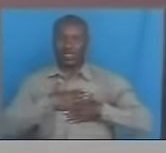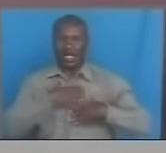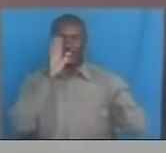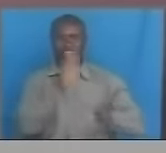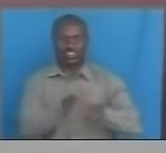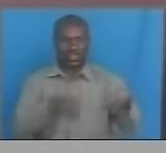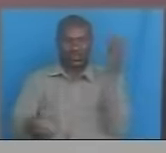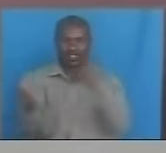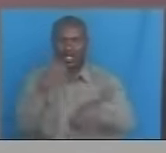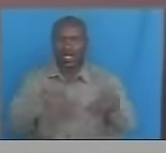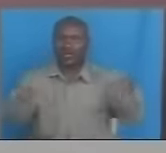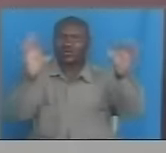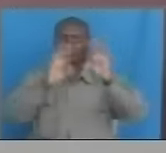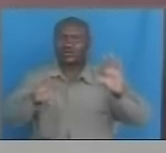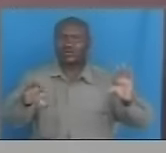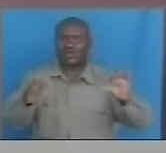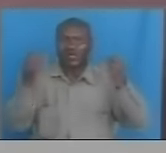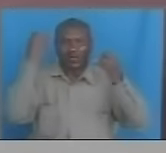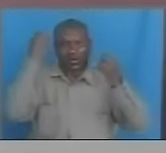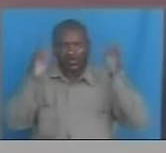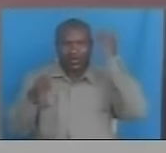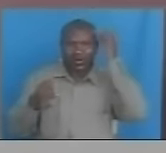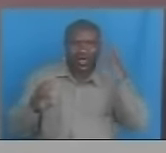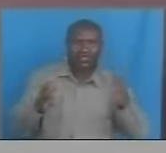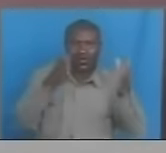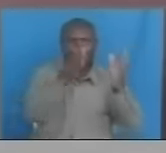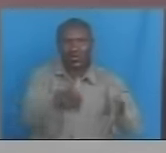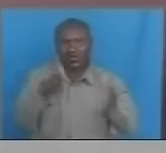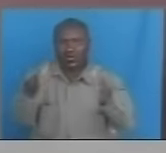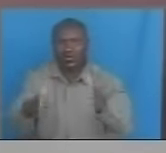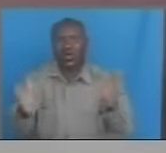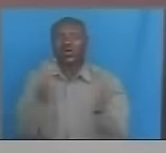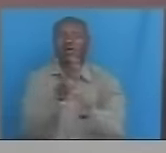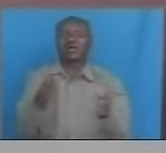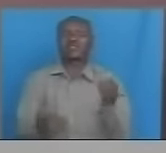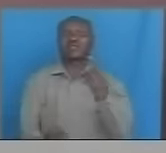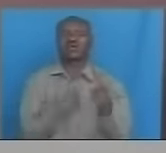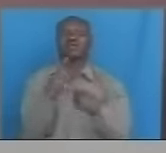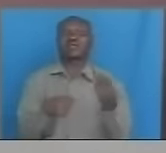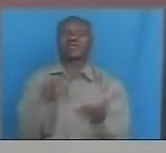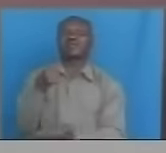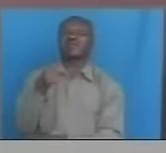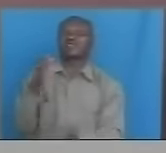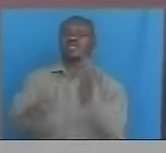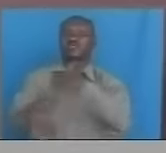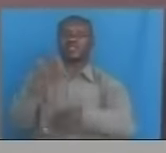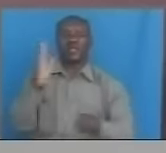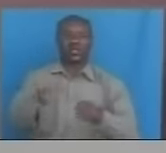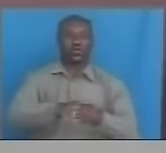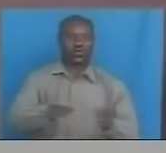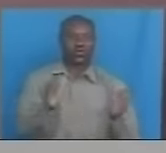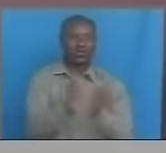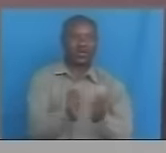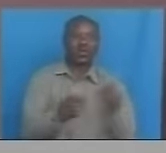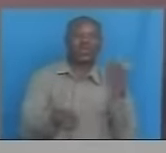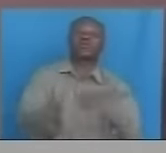Michango mizuri ya mawazo ya weshimu wa bunge walio itoa Wakatu wa mijadala ya bajeti ya serekali Kuhusiana na swala la